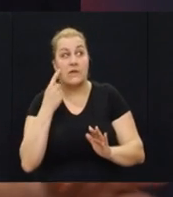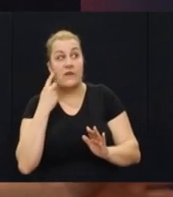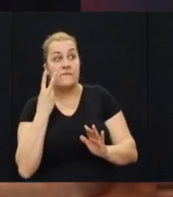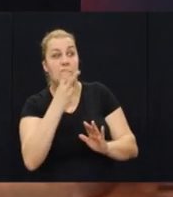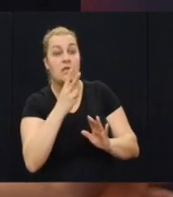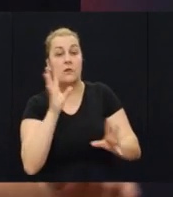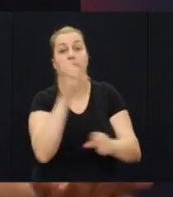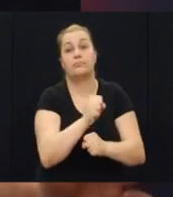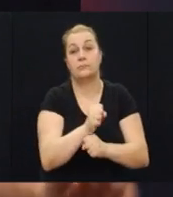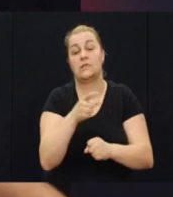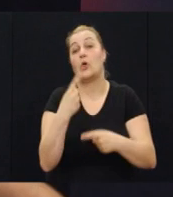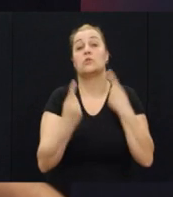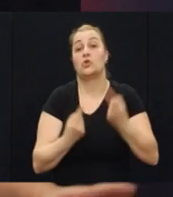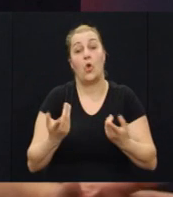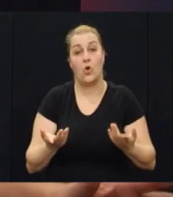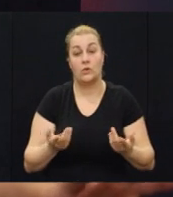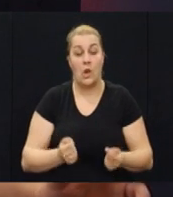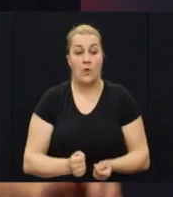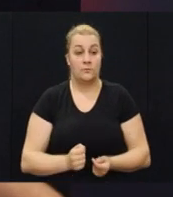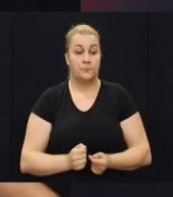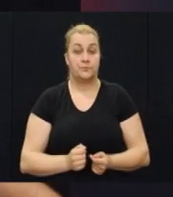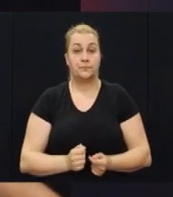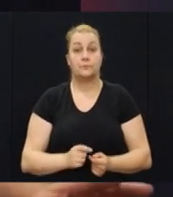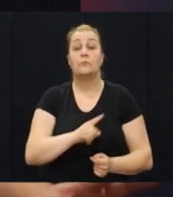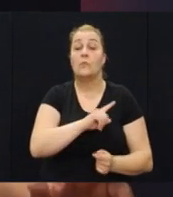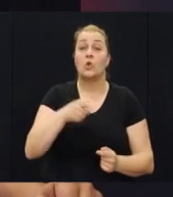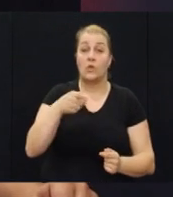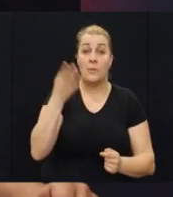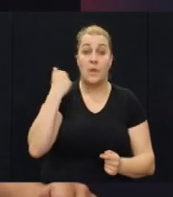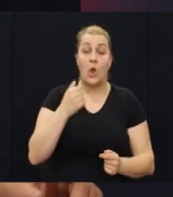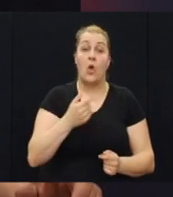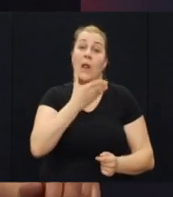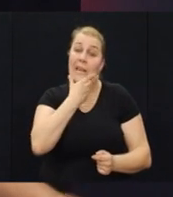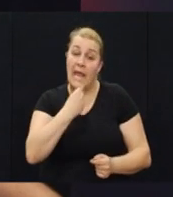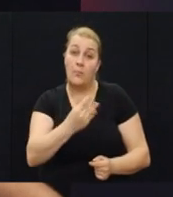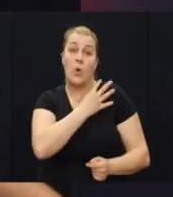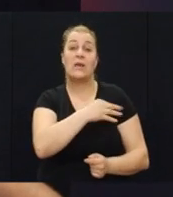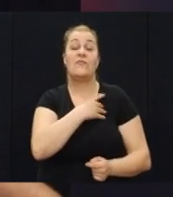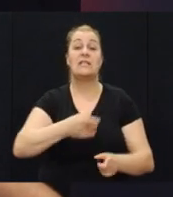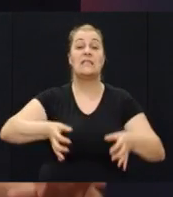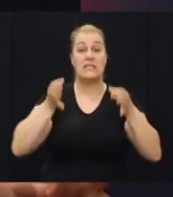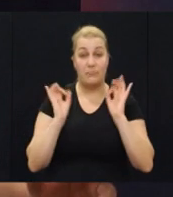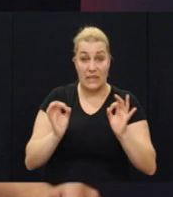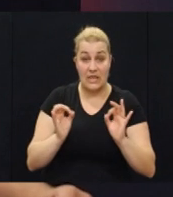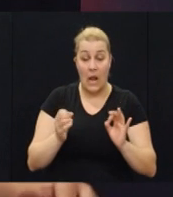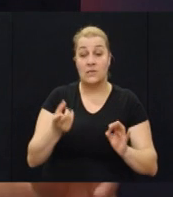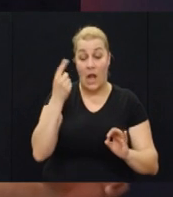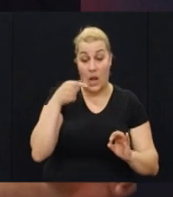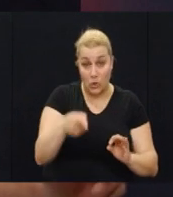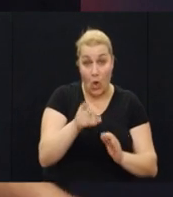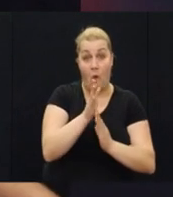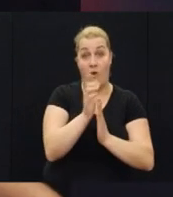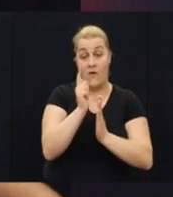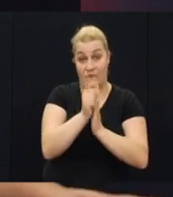vidi, tako se to događa. I do tada je bilo divno i krasno biti hrvatski specijalac, ali tada je krenulo